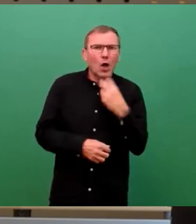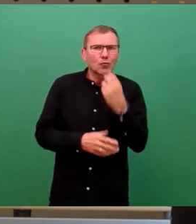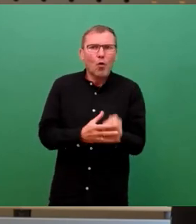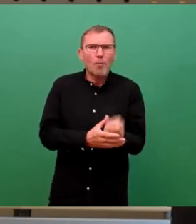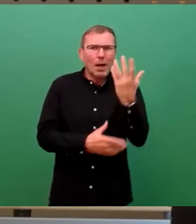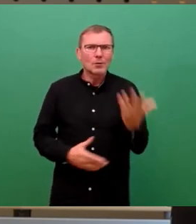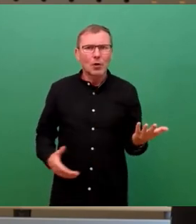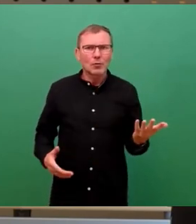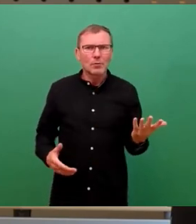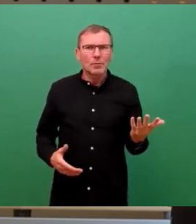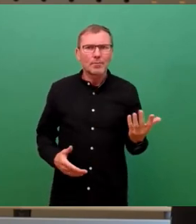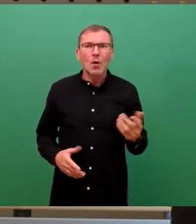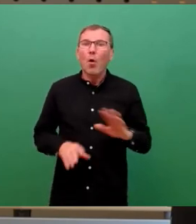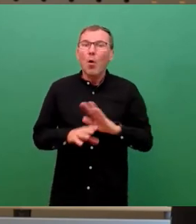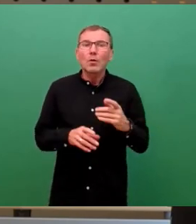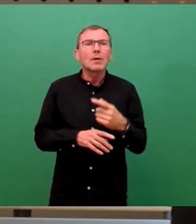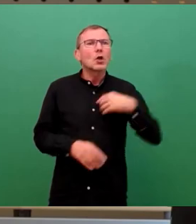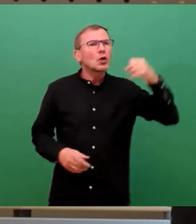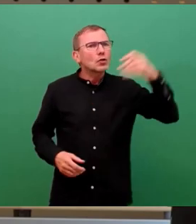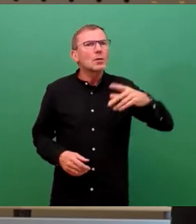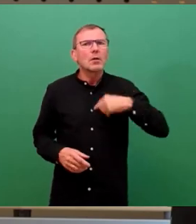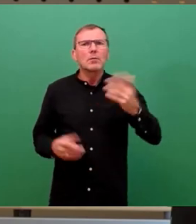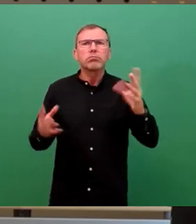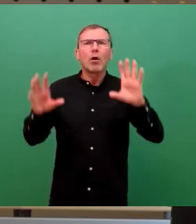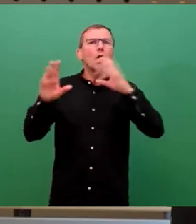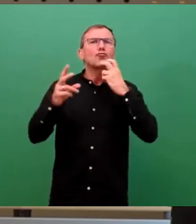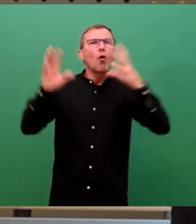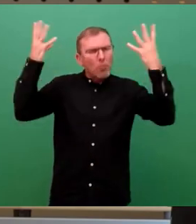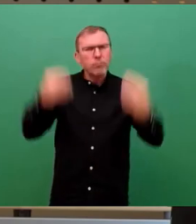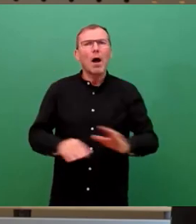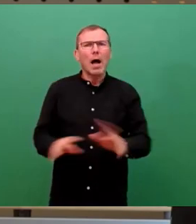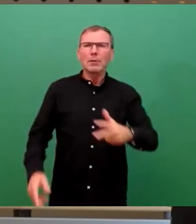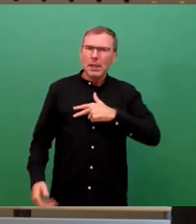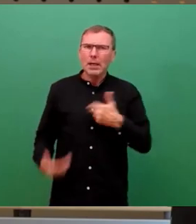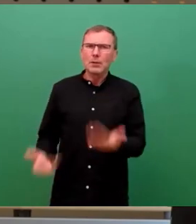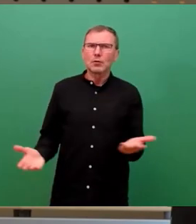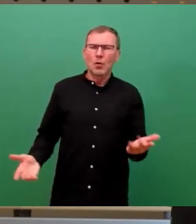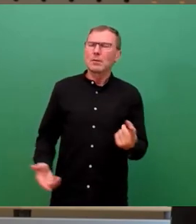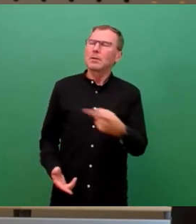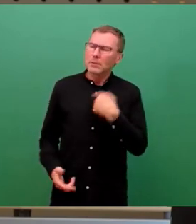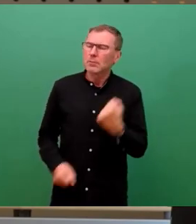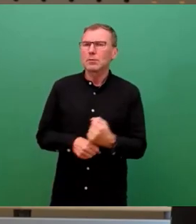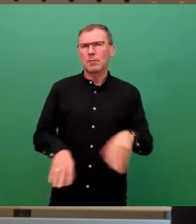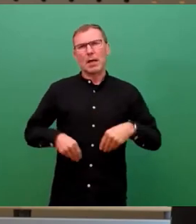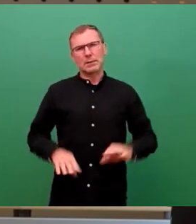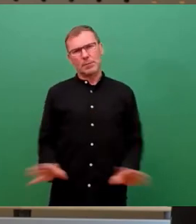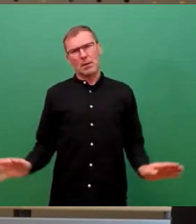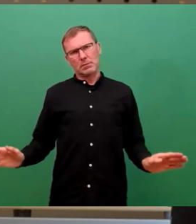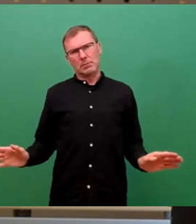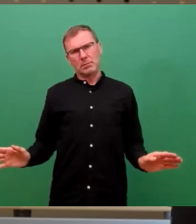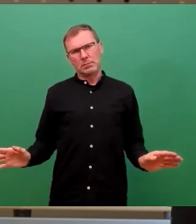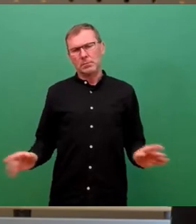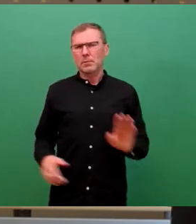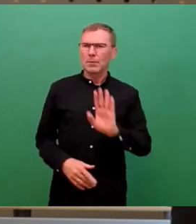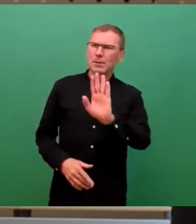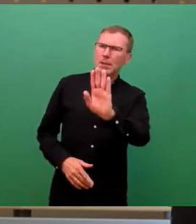Deutschland leistet, ohne das einen Blackout erlebt. Das ist doch die Realität. Und den müssen wir uns stellen. Mit Ihrem